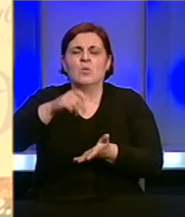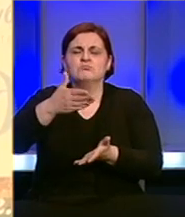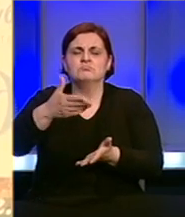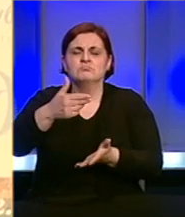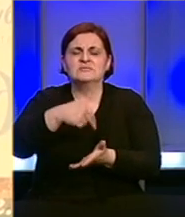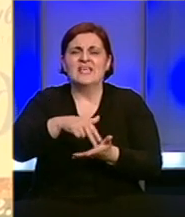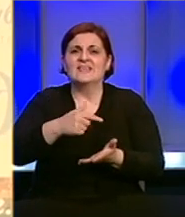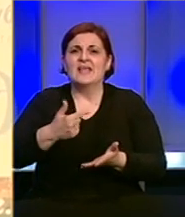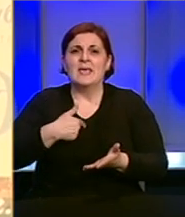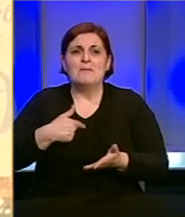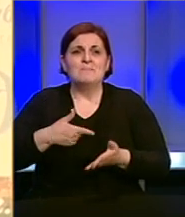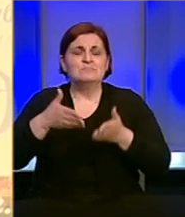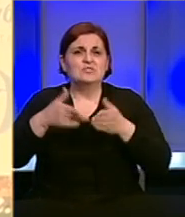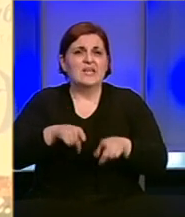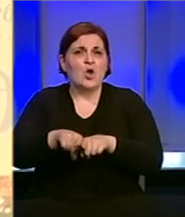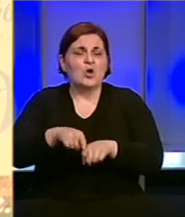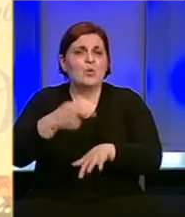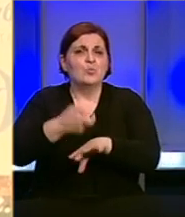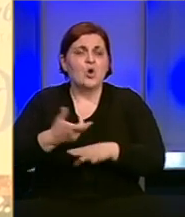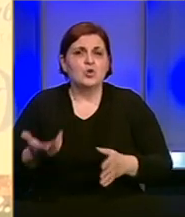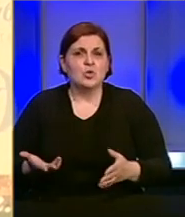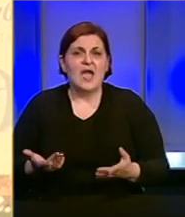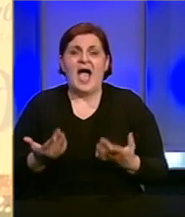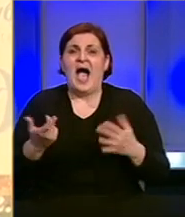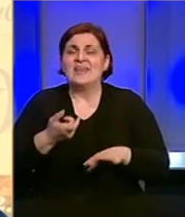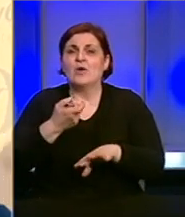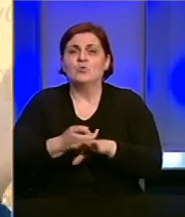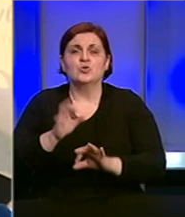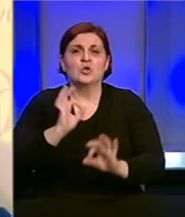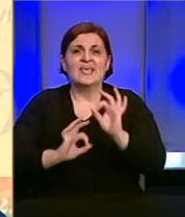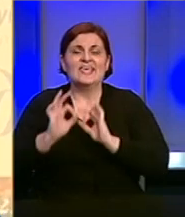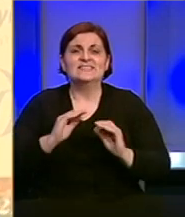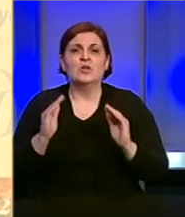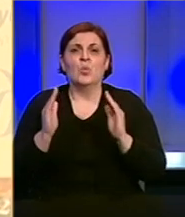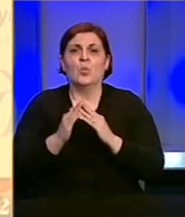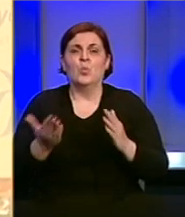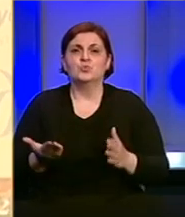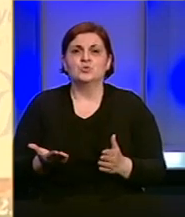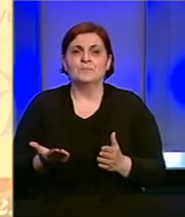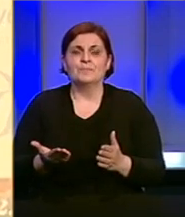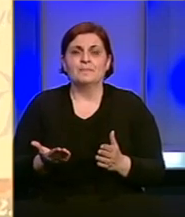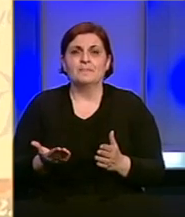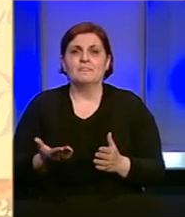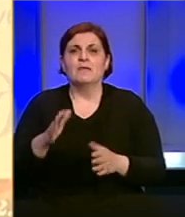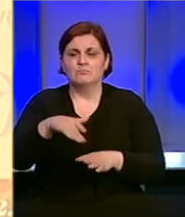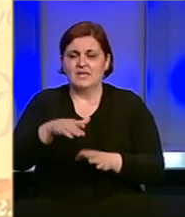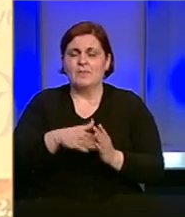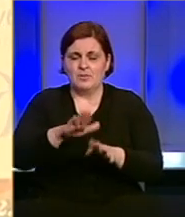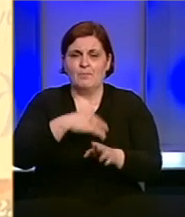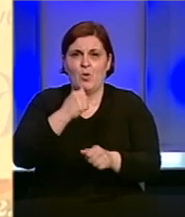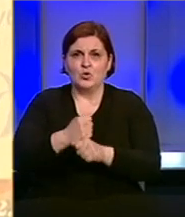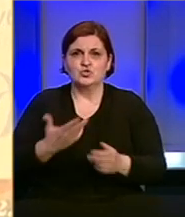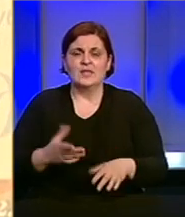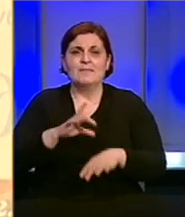Mi smo i sahranili jednog našeg kolegu doktora, a nekoliko doktora su izlječeni kući što očekujemo da krenu da rade. Isto tako i